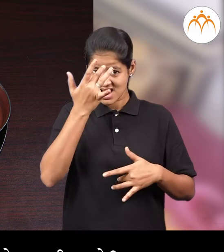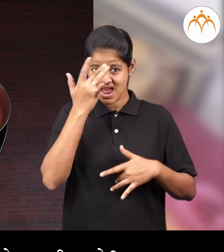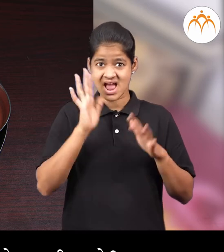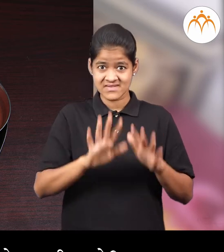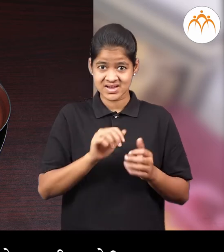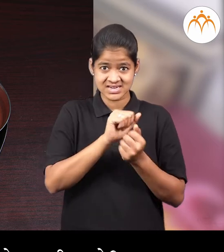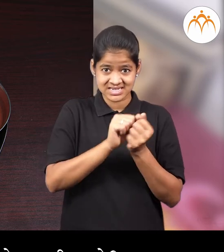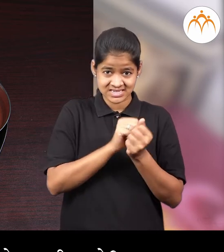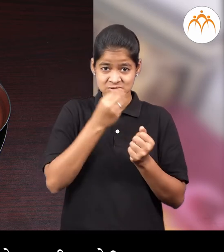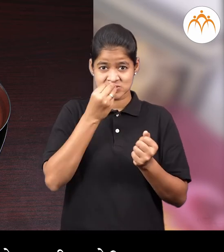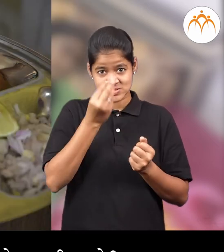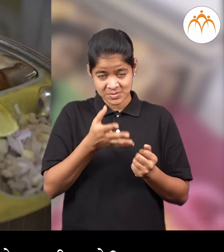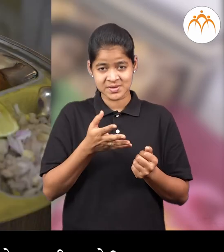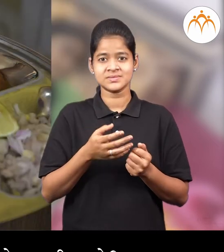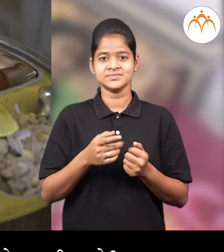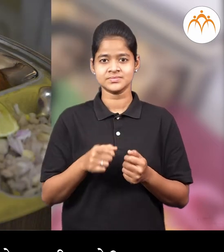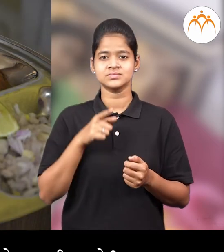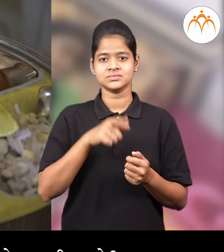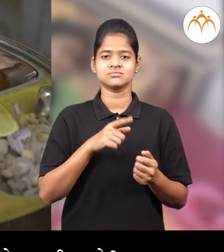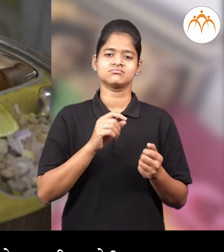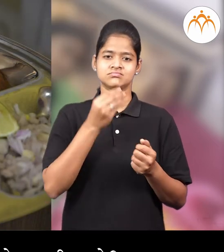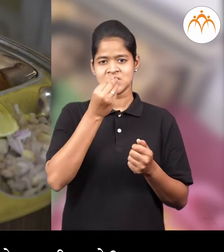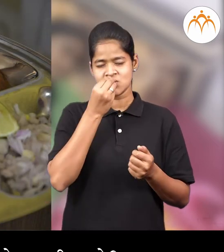कोंटे पदार्थ पचायला सोपयास तिल बर